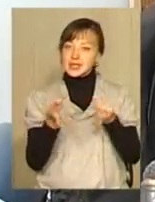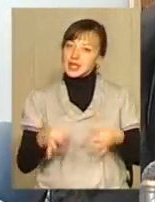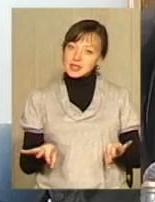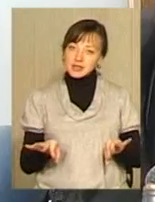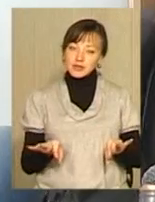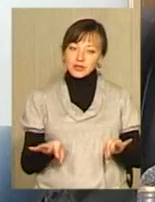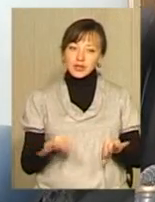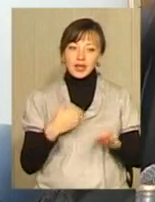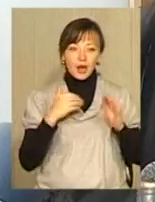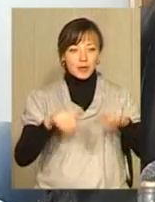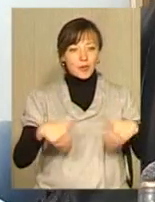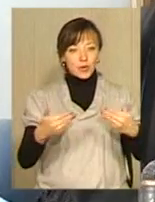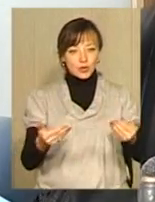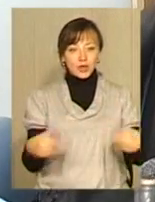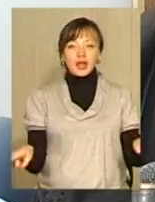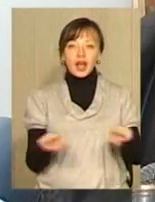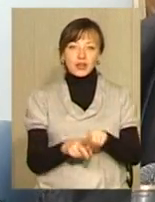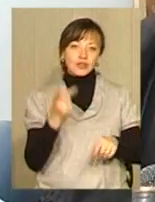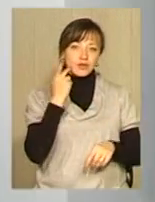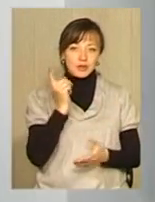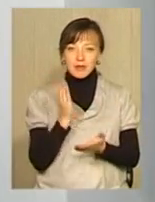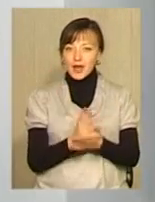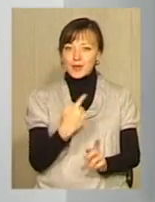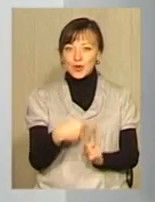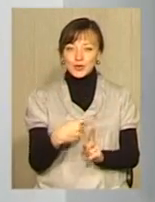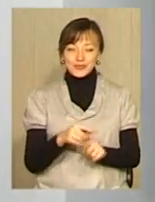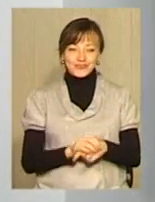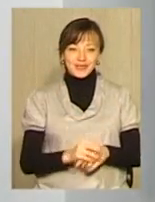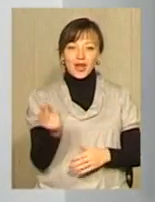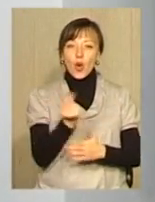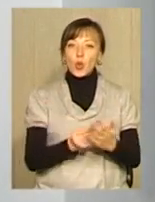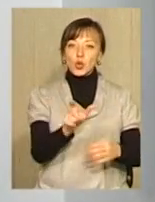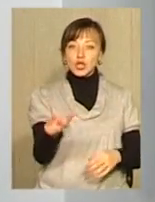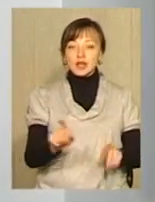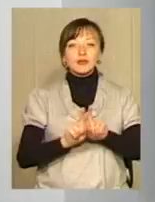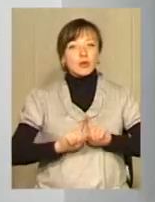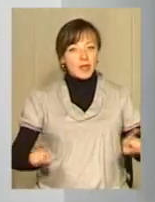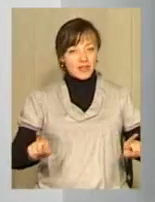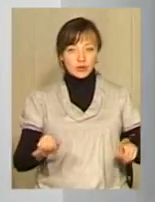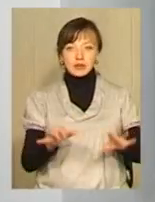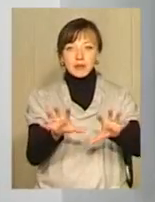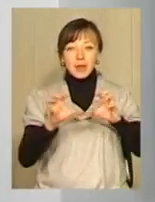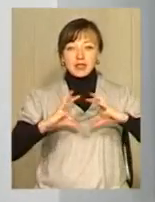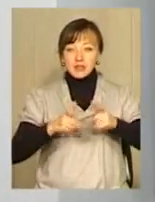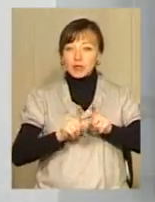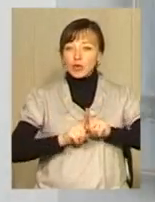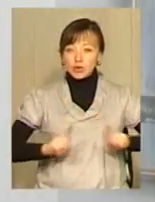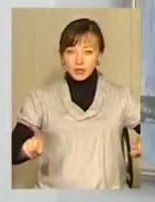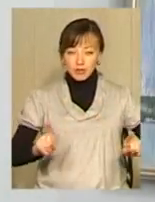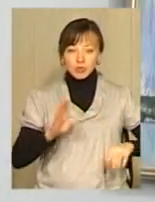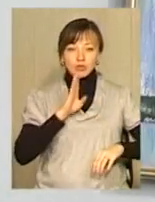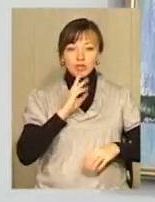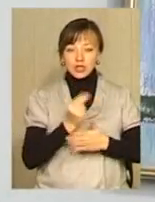я пропоную таке, що завжди має плюс. Художники – люди особливі і сприймають світ. Вони теж по-особливому. Олена